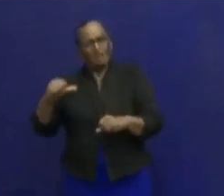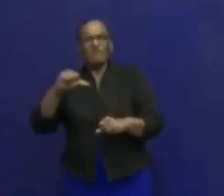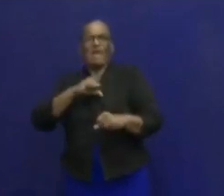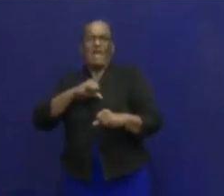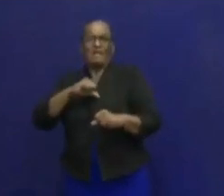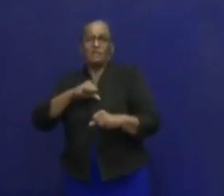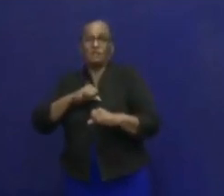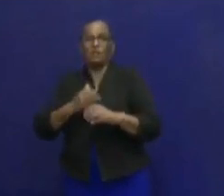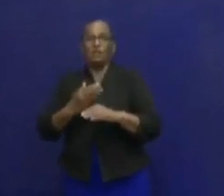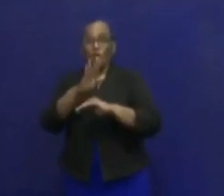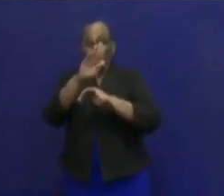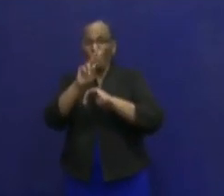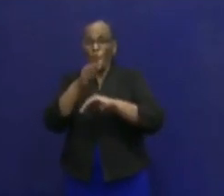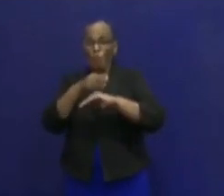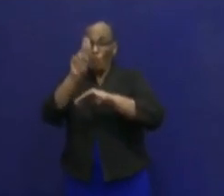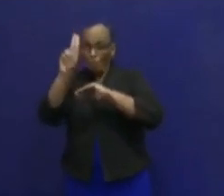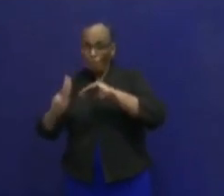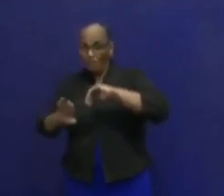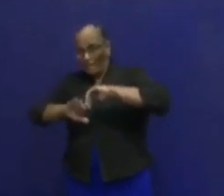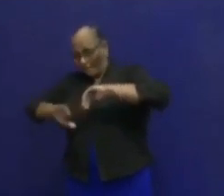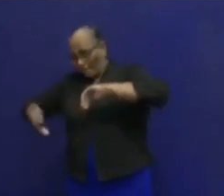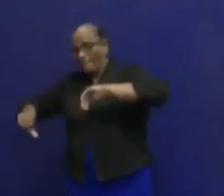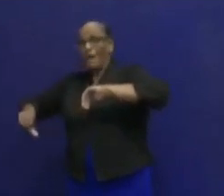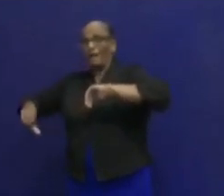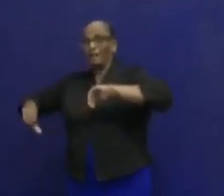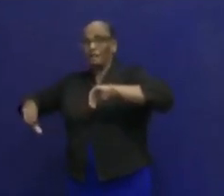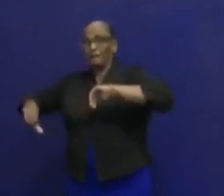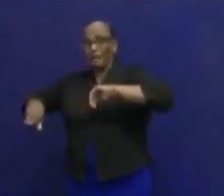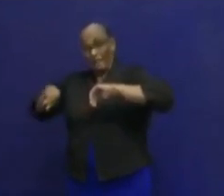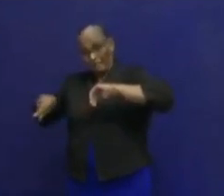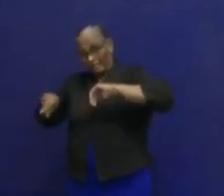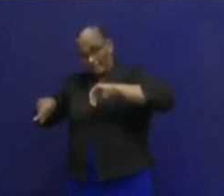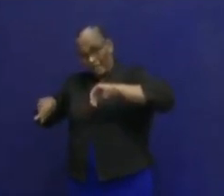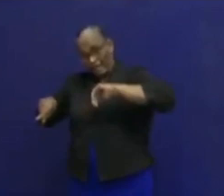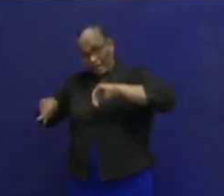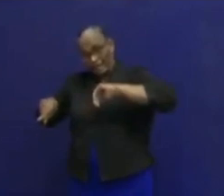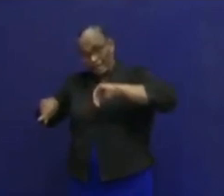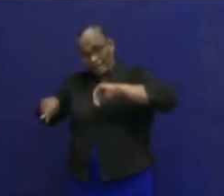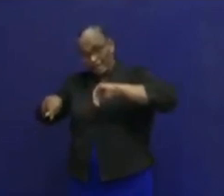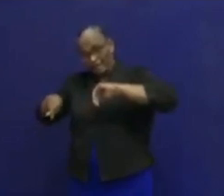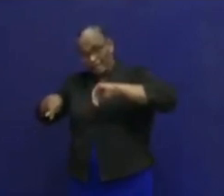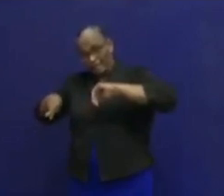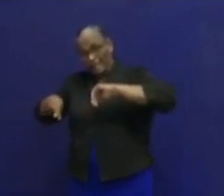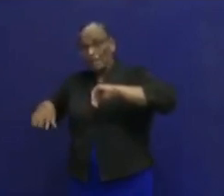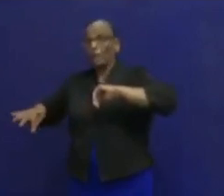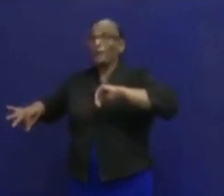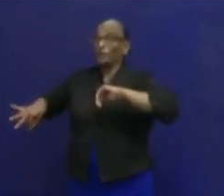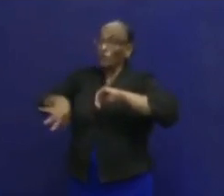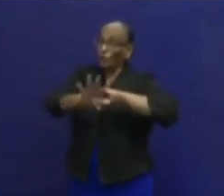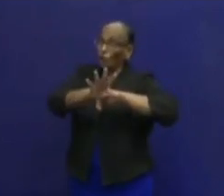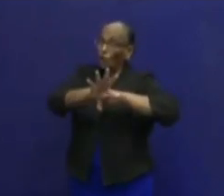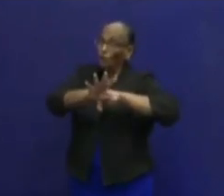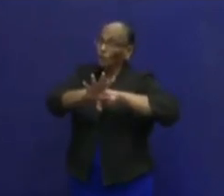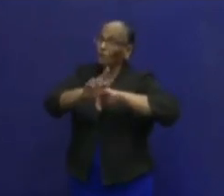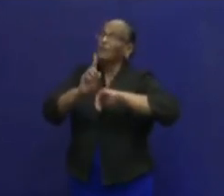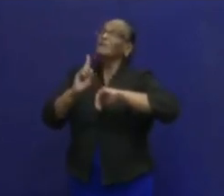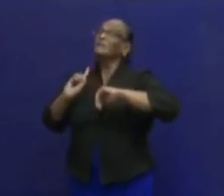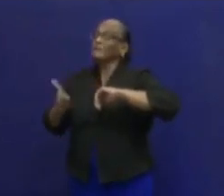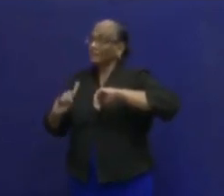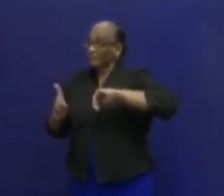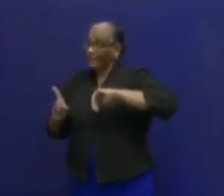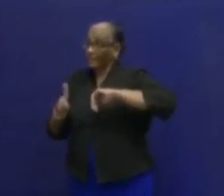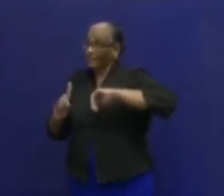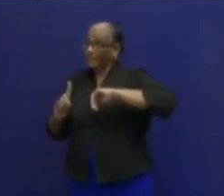in overheidsquarantaine bent, in een overheidsfaciliteit, en u gaat weer eruit, dan zullen wij niet